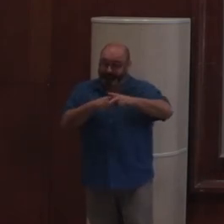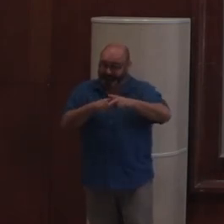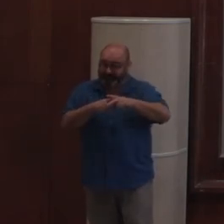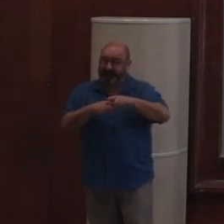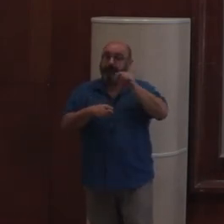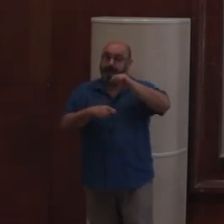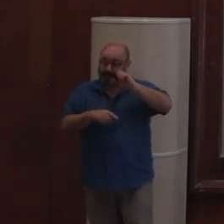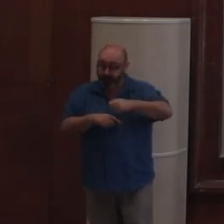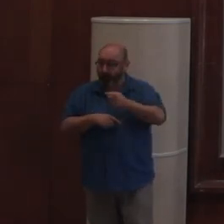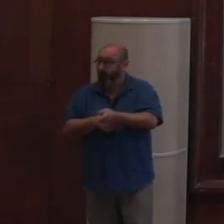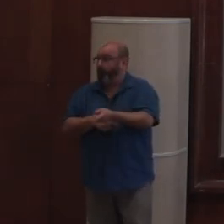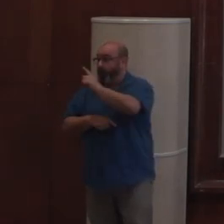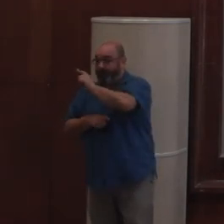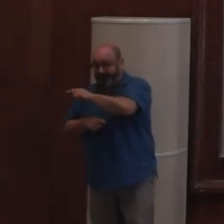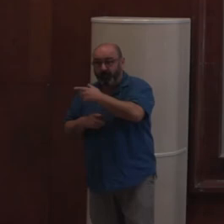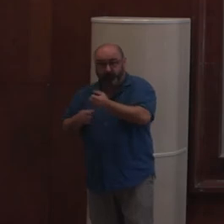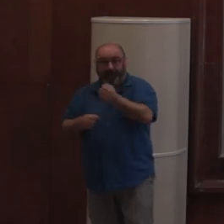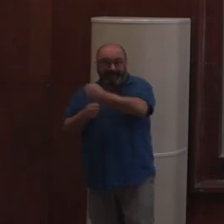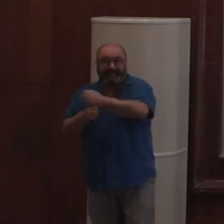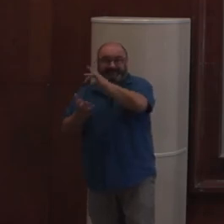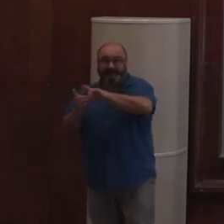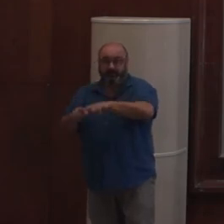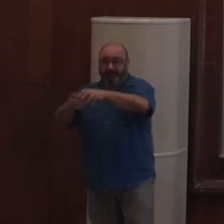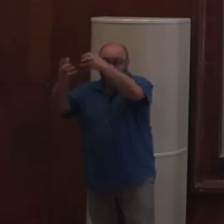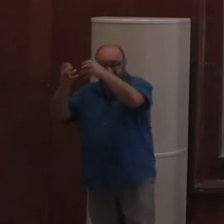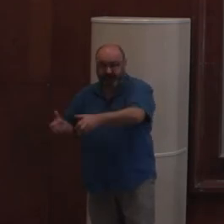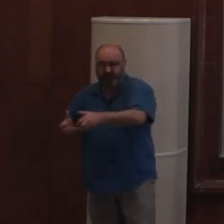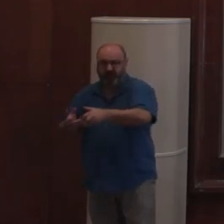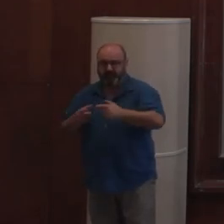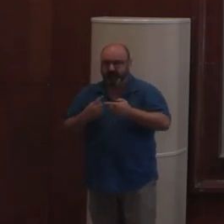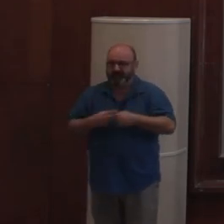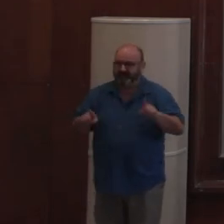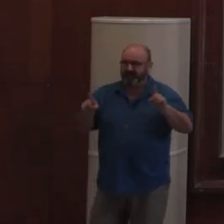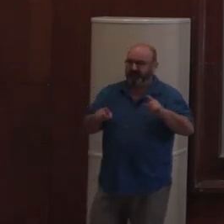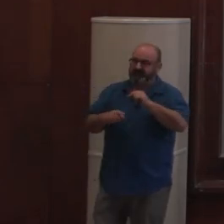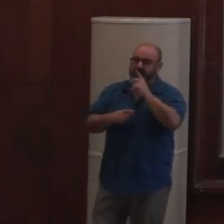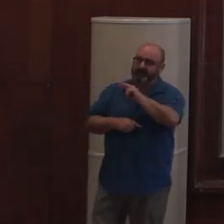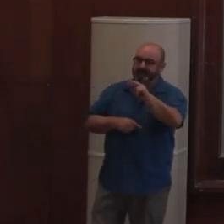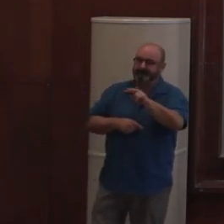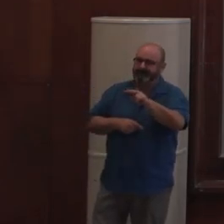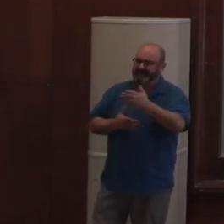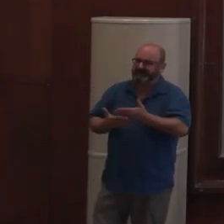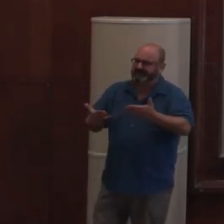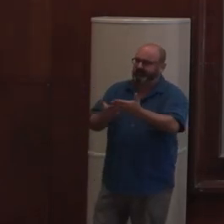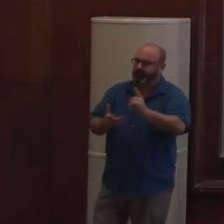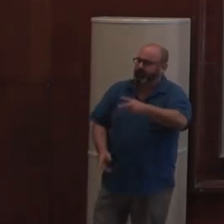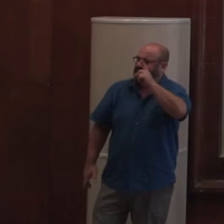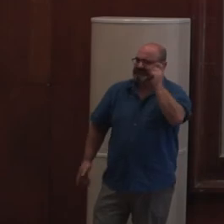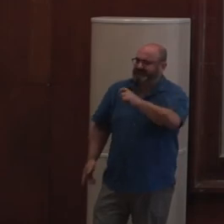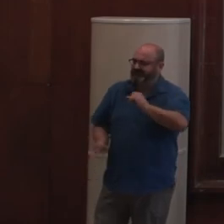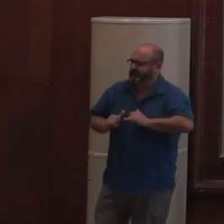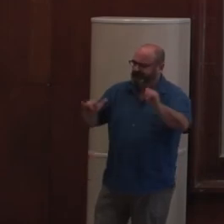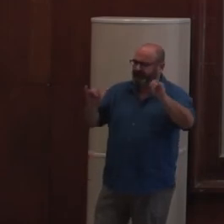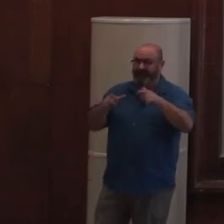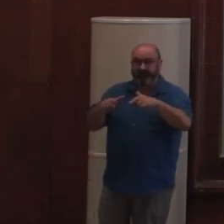qui est réutilisé par d'autres personnes pour faire un site comme ils veulent. Et ça, c'est quelque chose de complètement différent.'est-à que ça nous projette dans une difficulté bien plus grande.'est-à qu'il faut qu'on soit